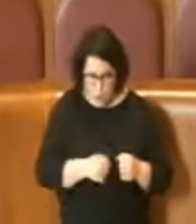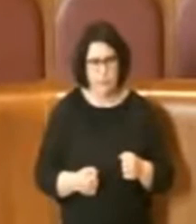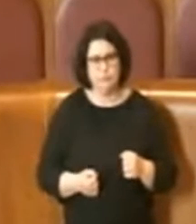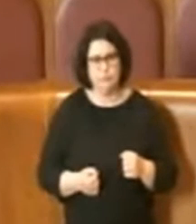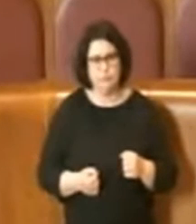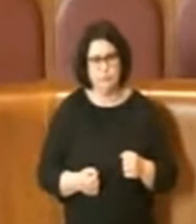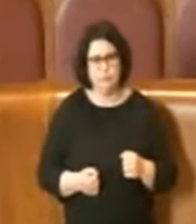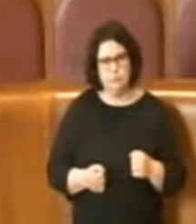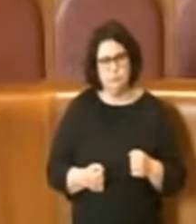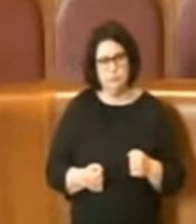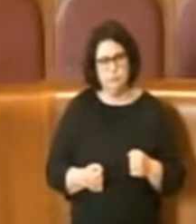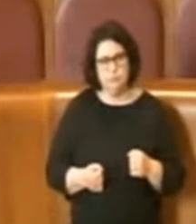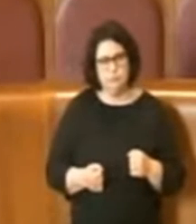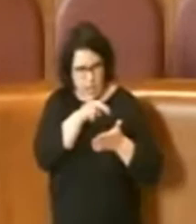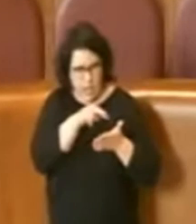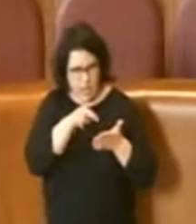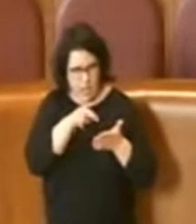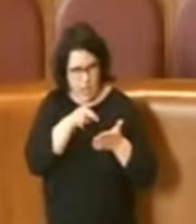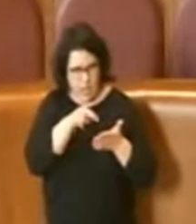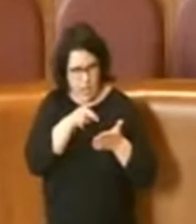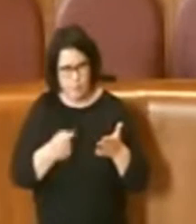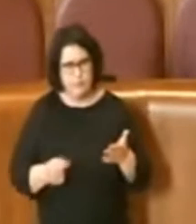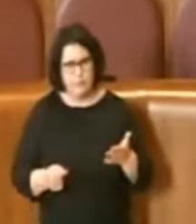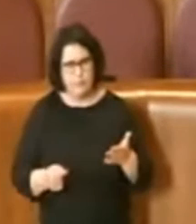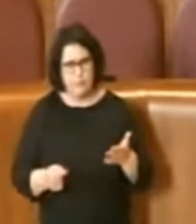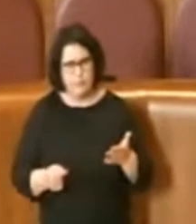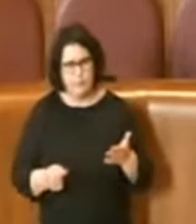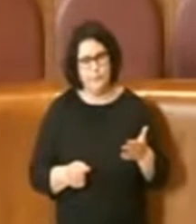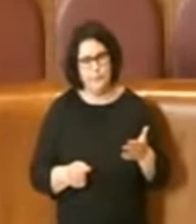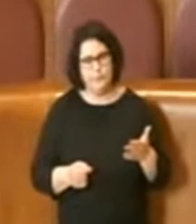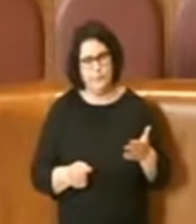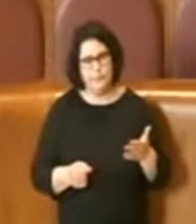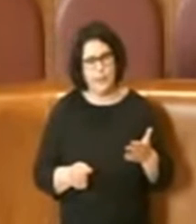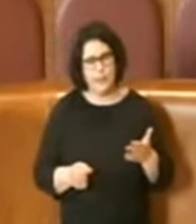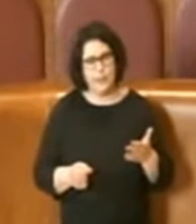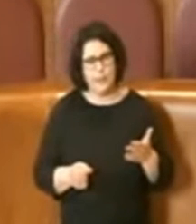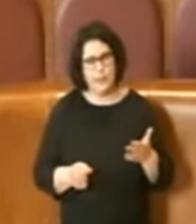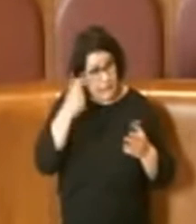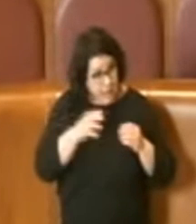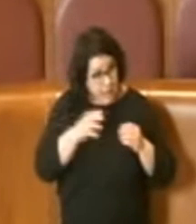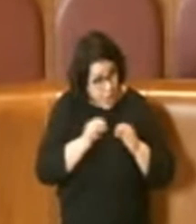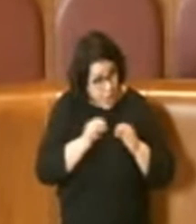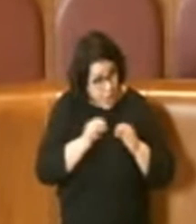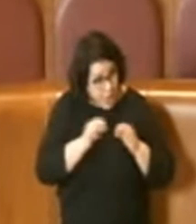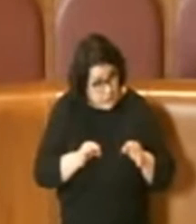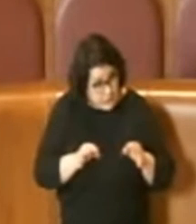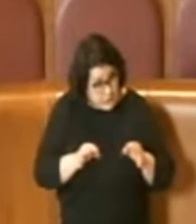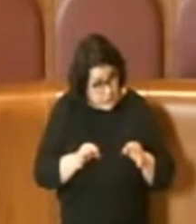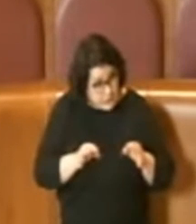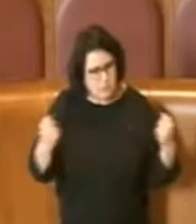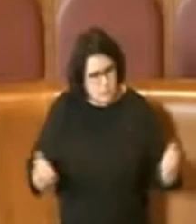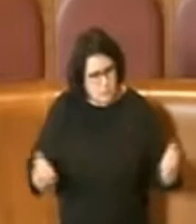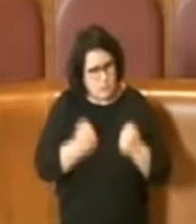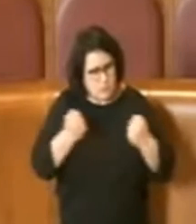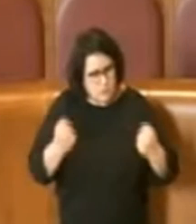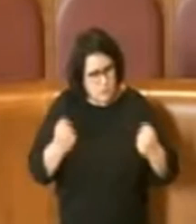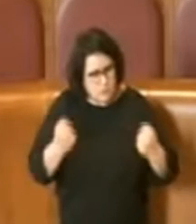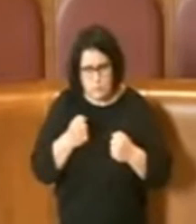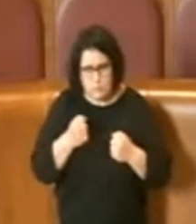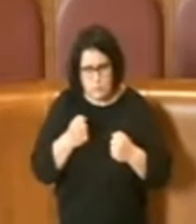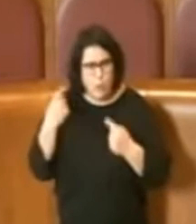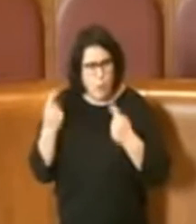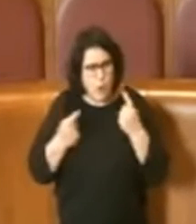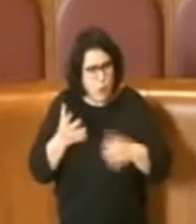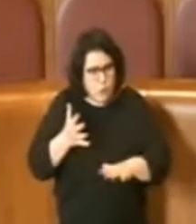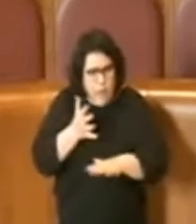se noi facessimo, promuoveremo preclusioni all'accesso al mercato e indebite